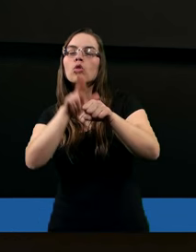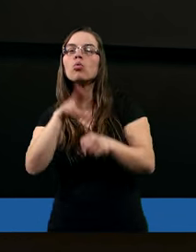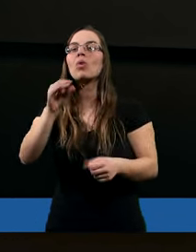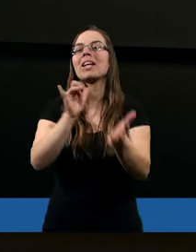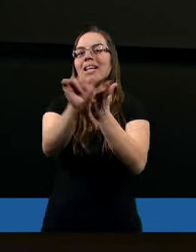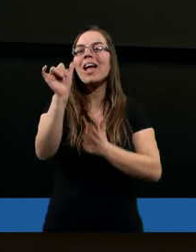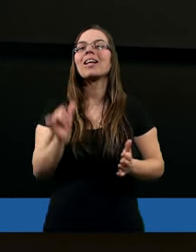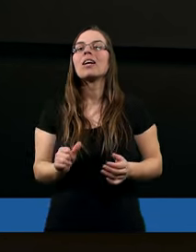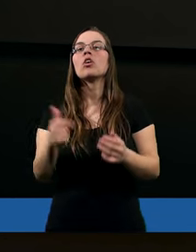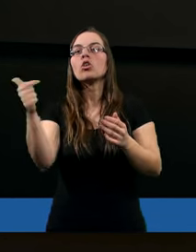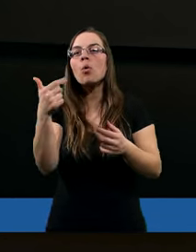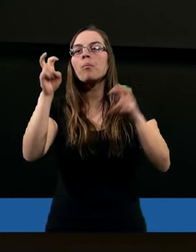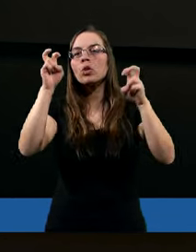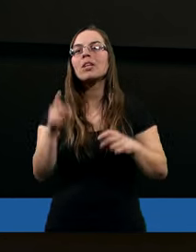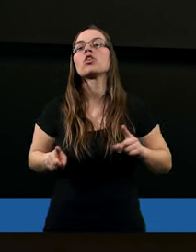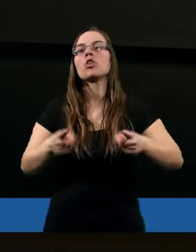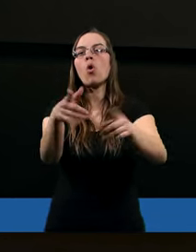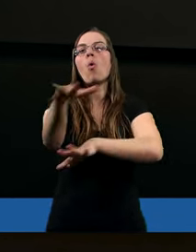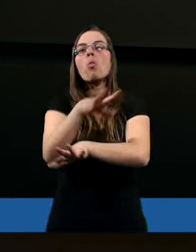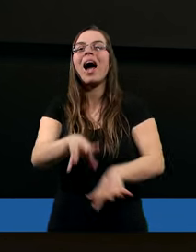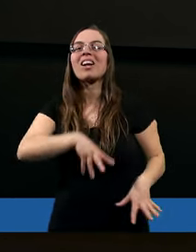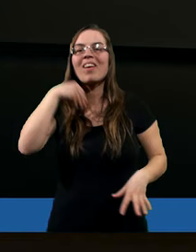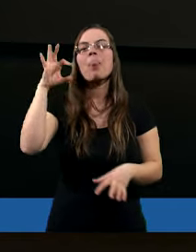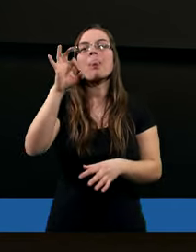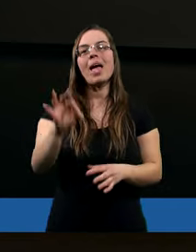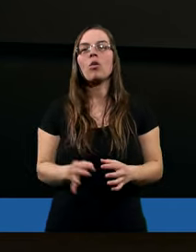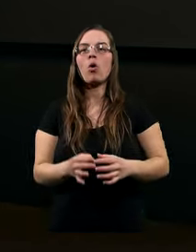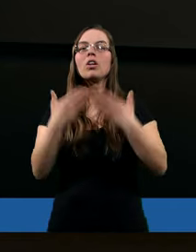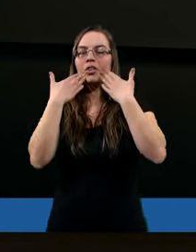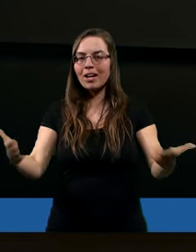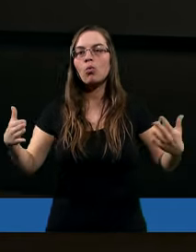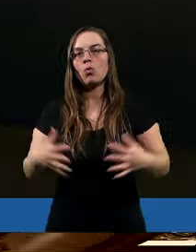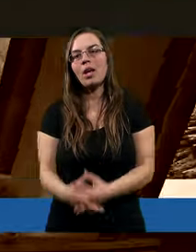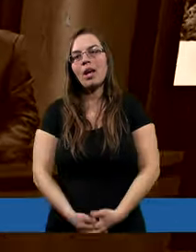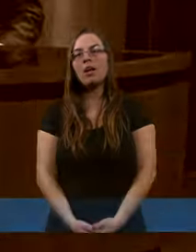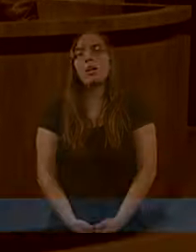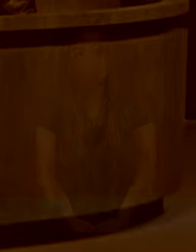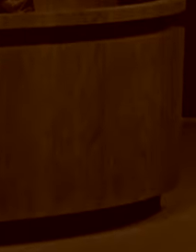który jest pod tytułem Dzieło Ducha Świętego. Dziękuję.